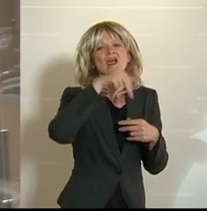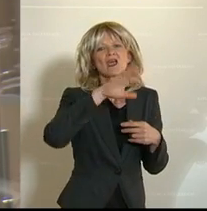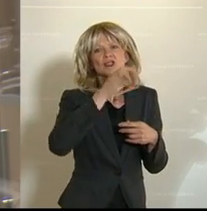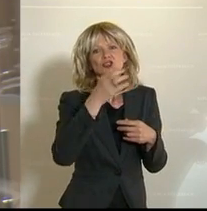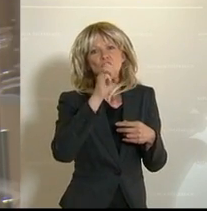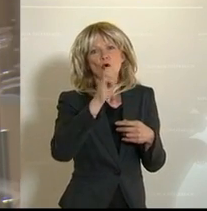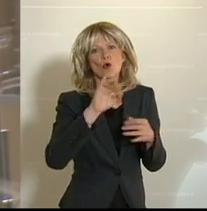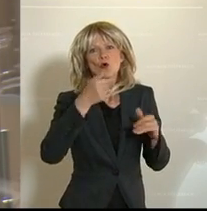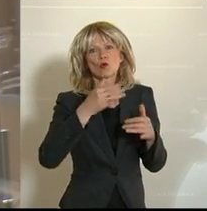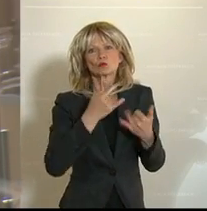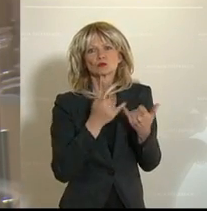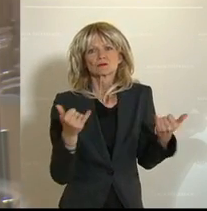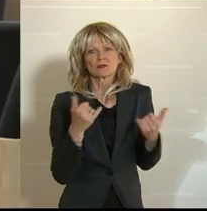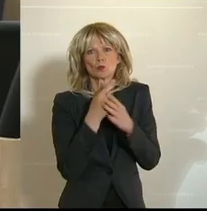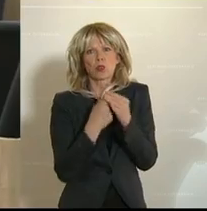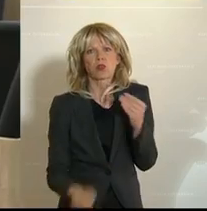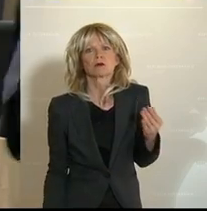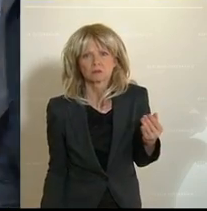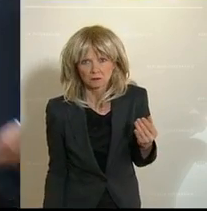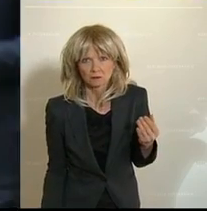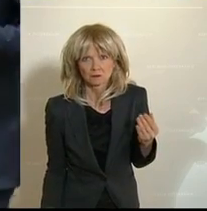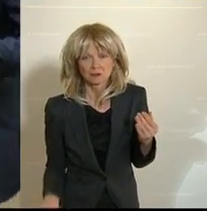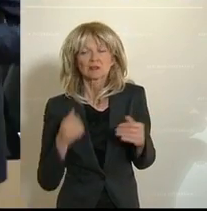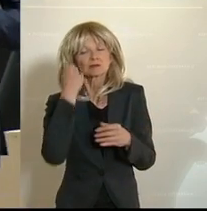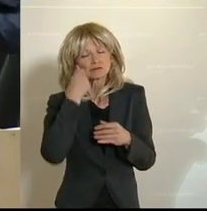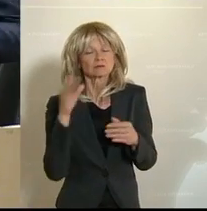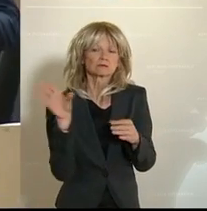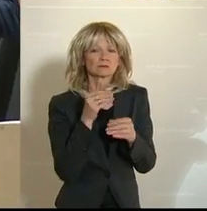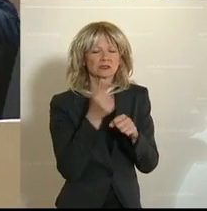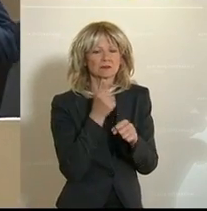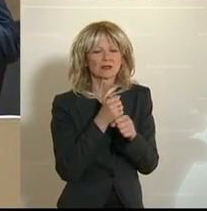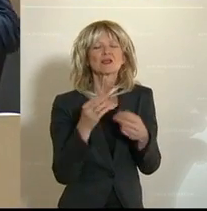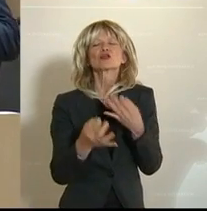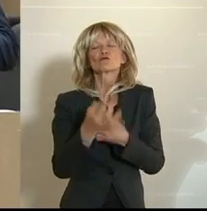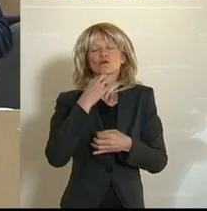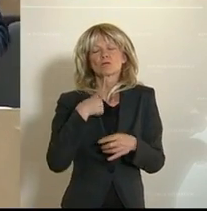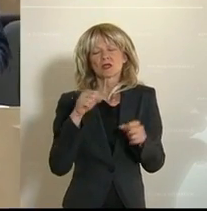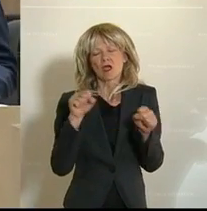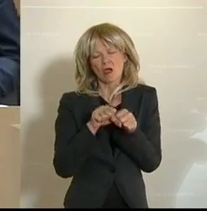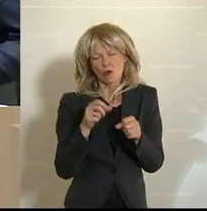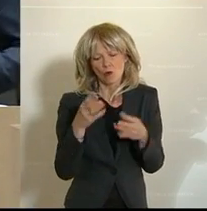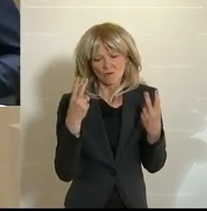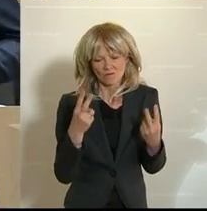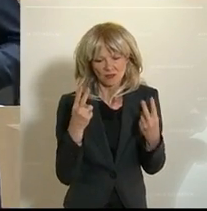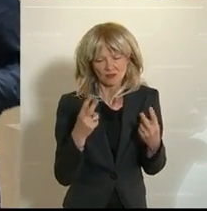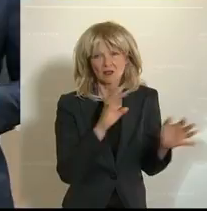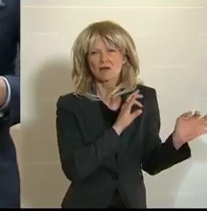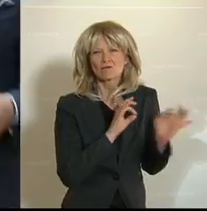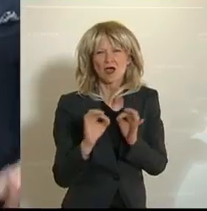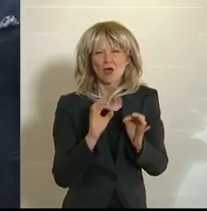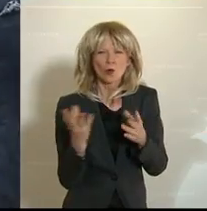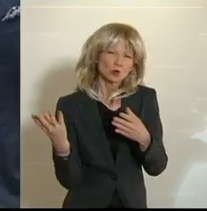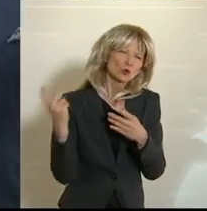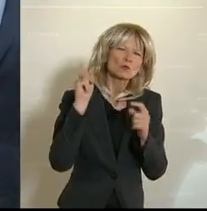wirklich sehr, sehr wichtig darauf hinzuweisen. Mir ist auch wichtig, dass Sie in dieser Verordnung mitnehmen und die Überlegung,